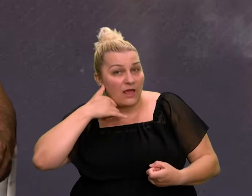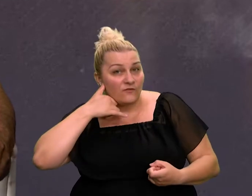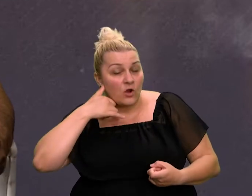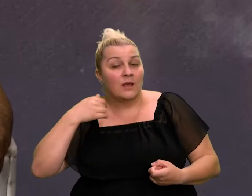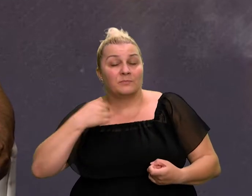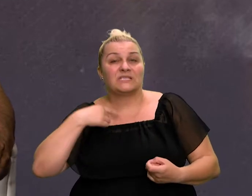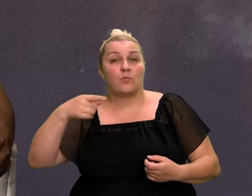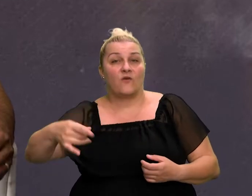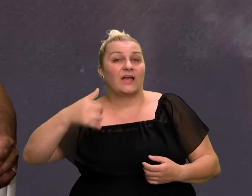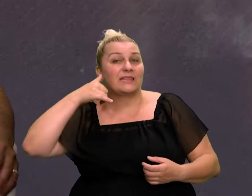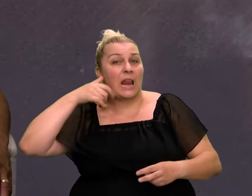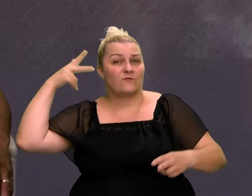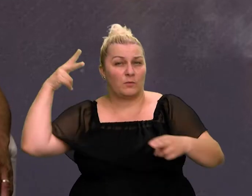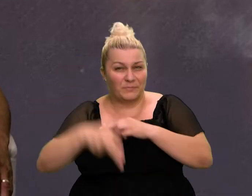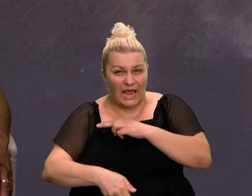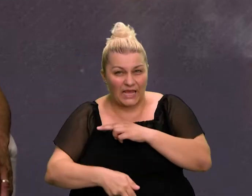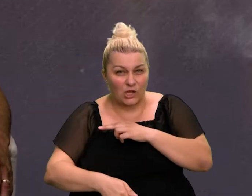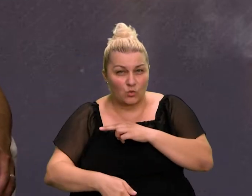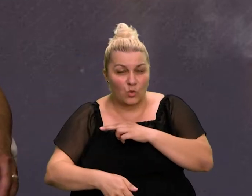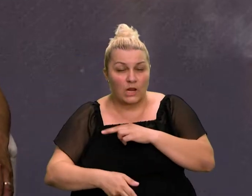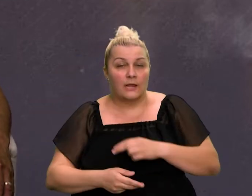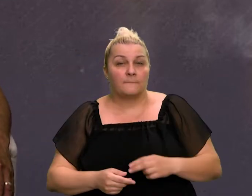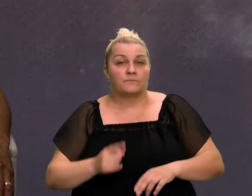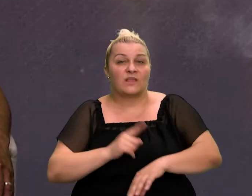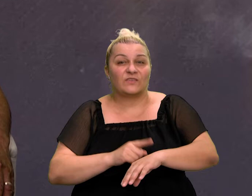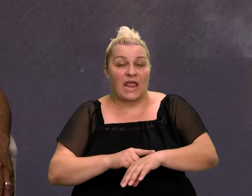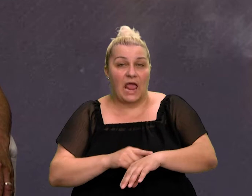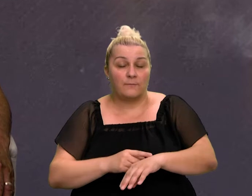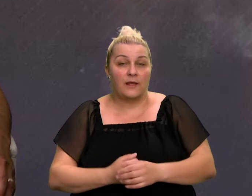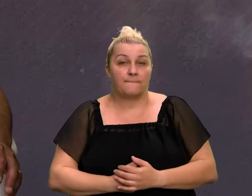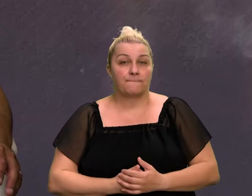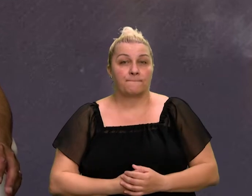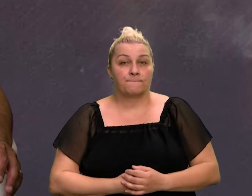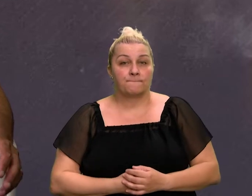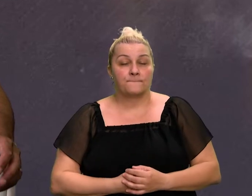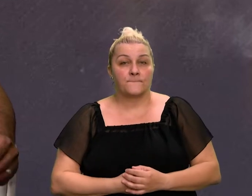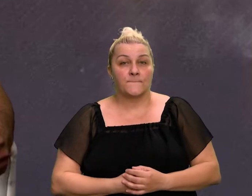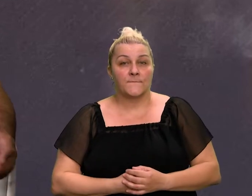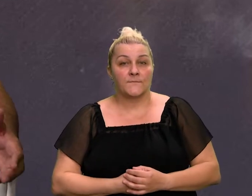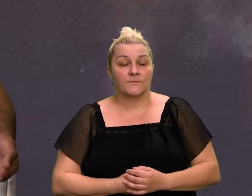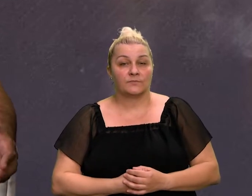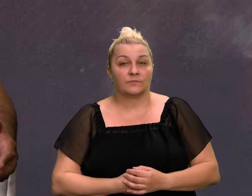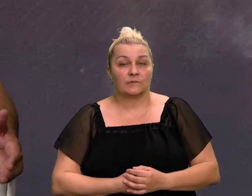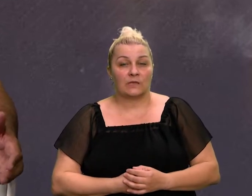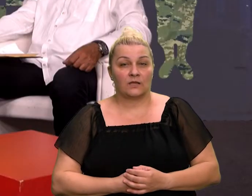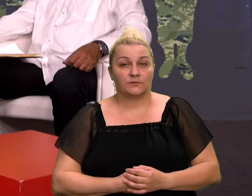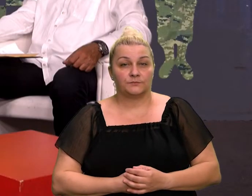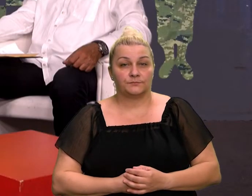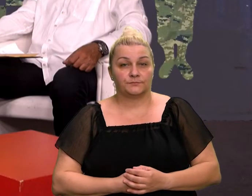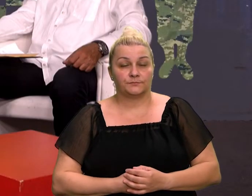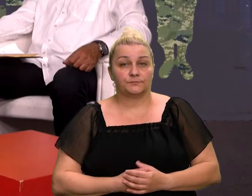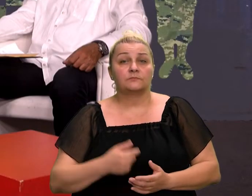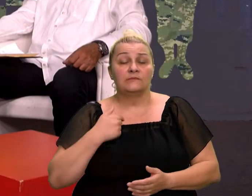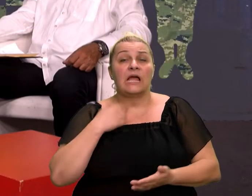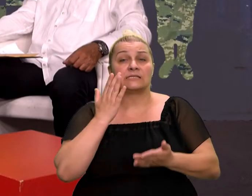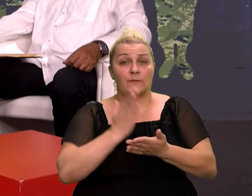telefon priklili žicu u dogovoreno vrijeme kad je krenula akcija. Znači, mi smo je jasan, pošto sam već ima pripremljen